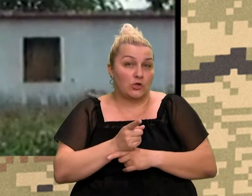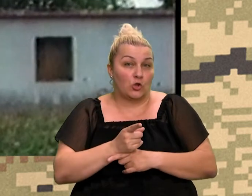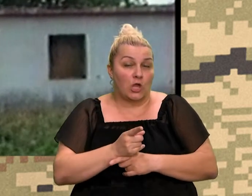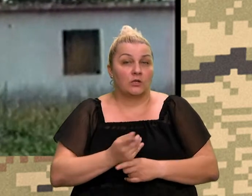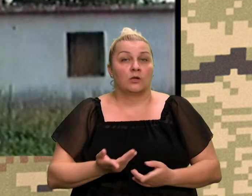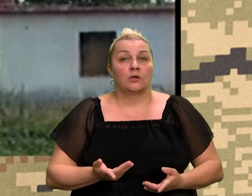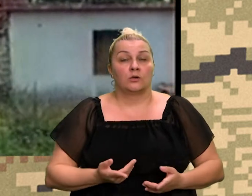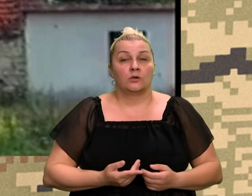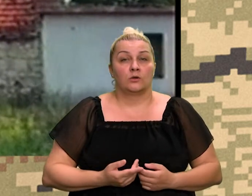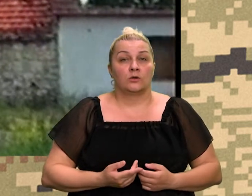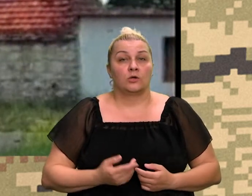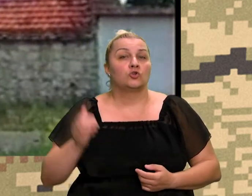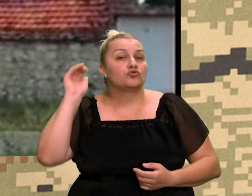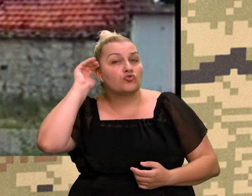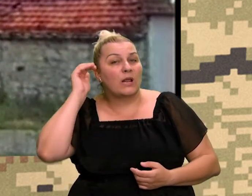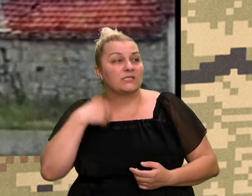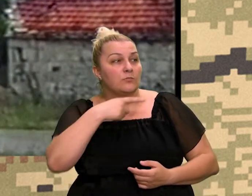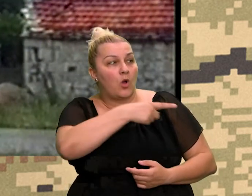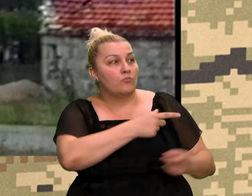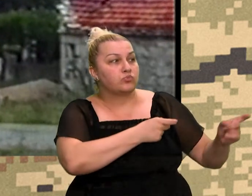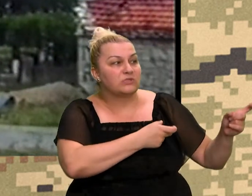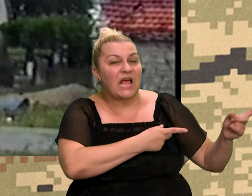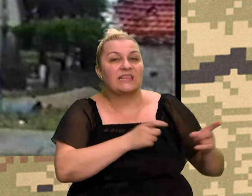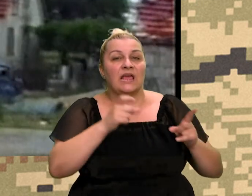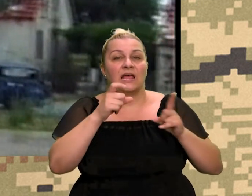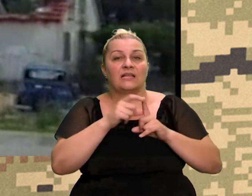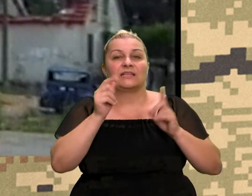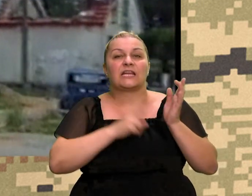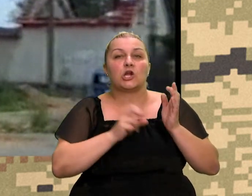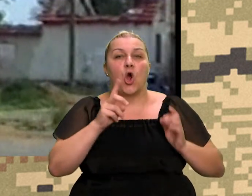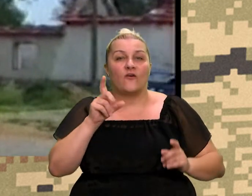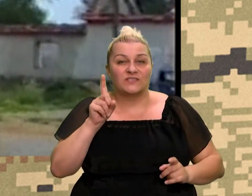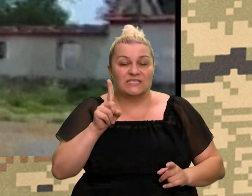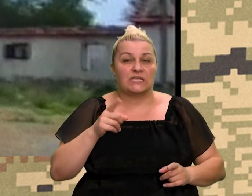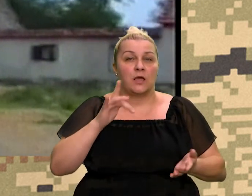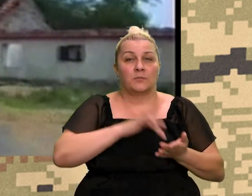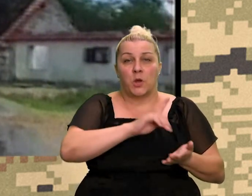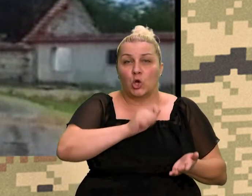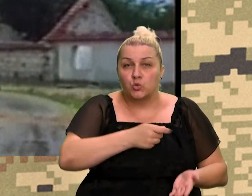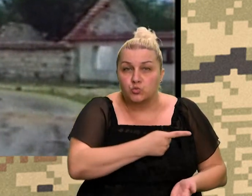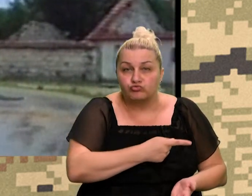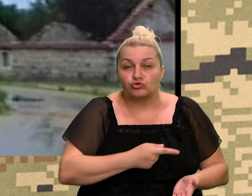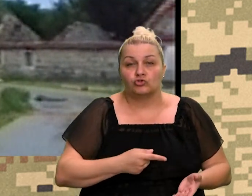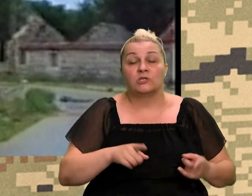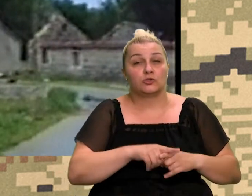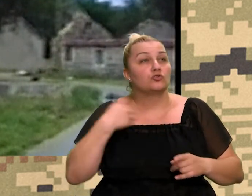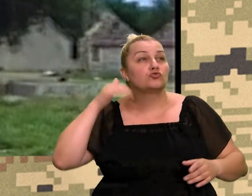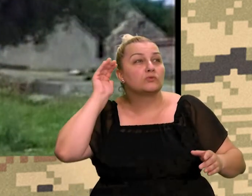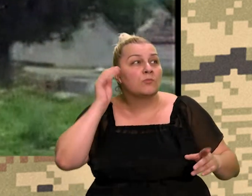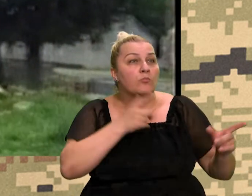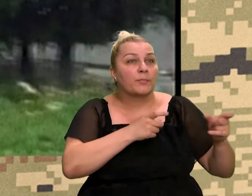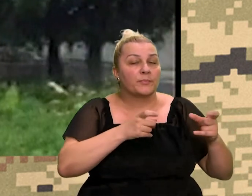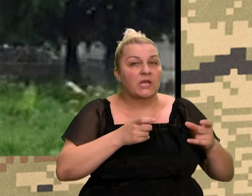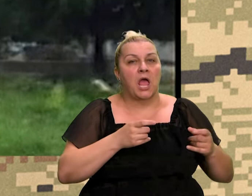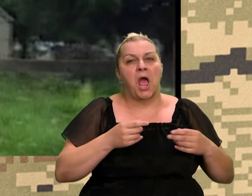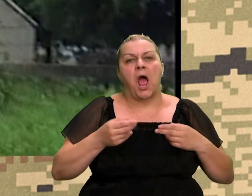ono, slušalo je se pucanje u Drinovcima u ključu i na kraju to je vrlo brzo neutralizirano, tako